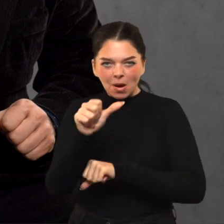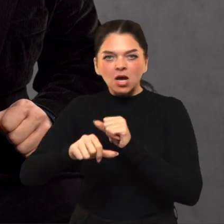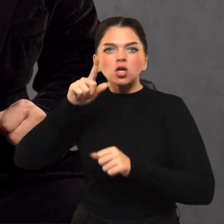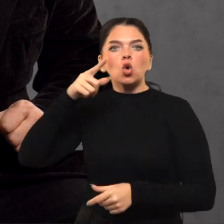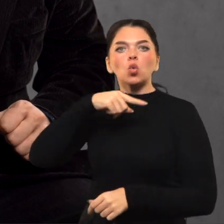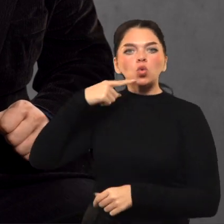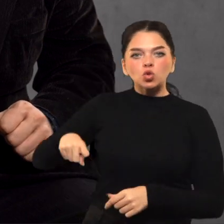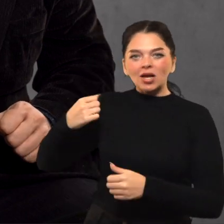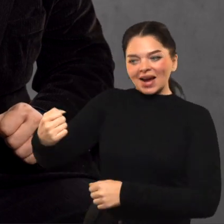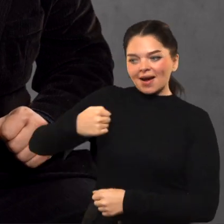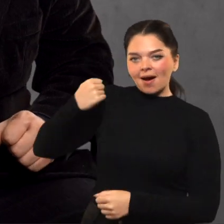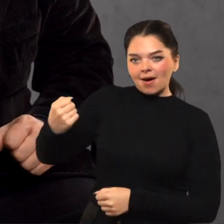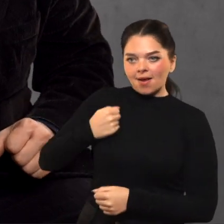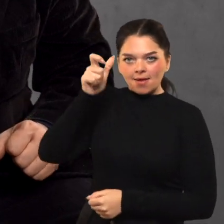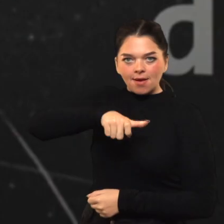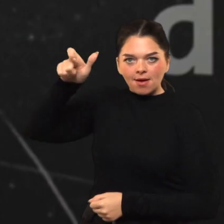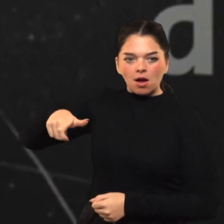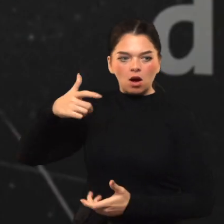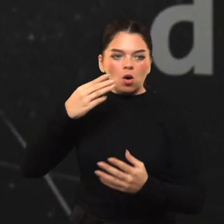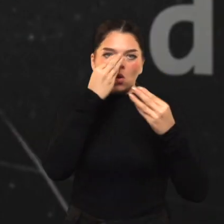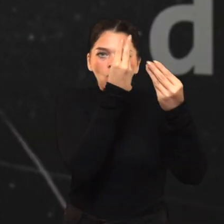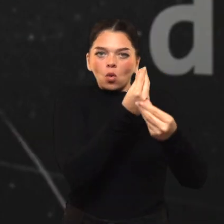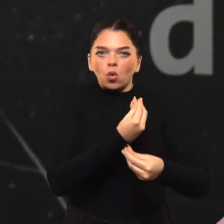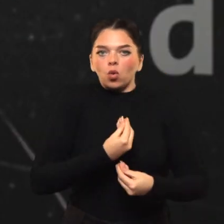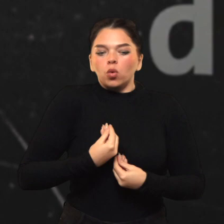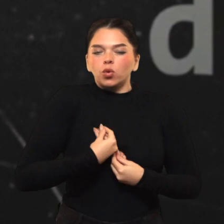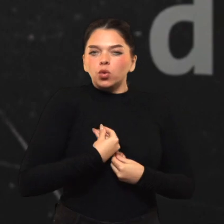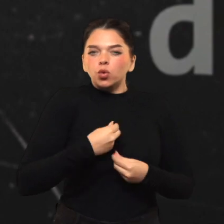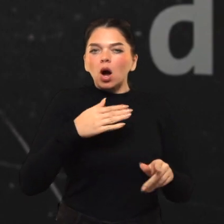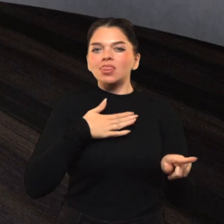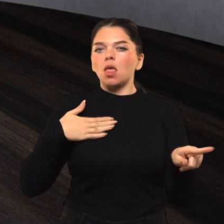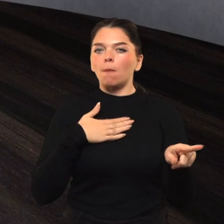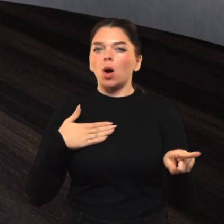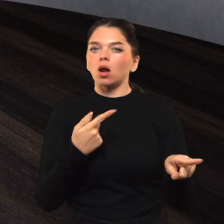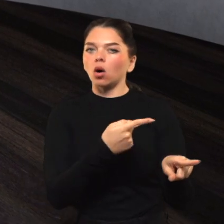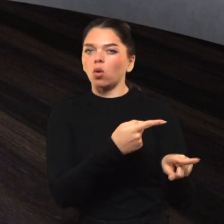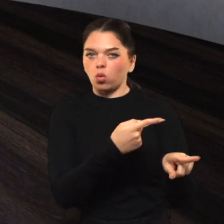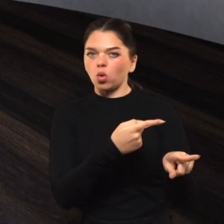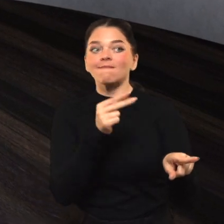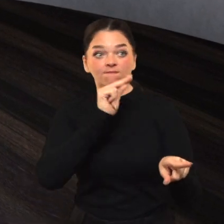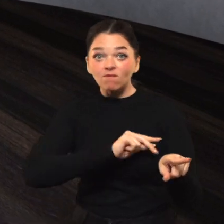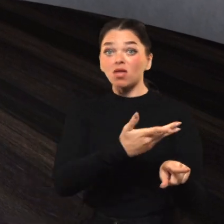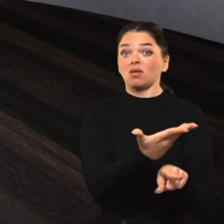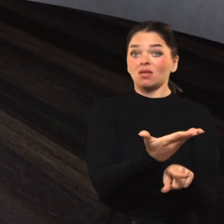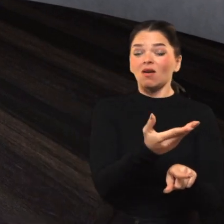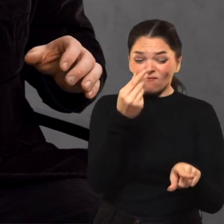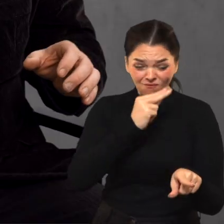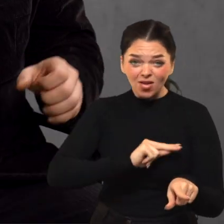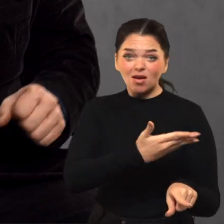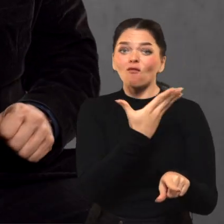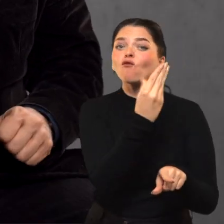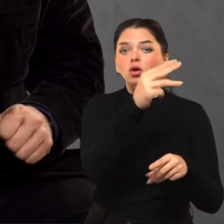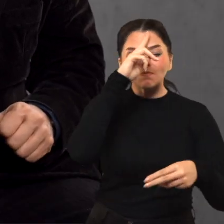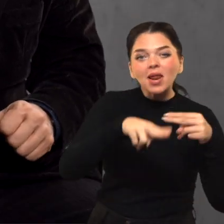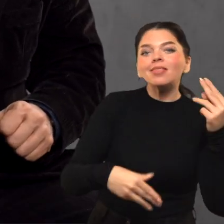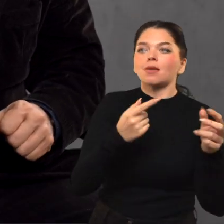kariuomenės karininkai žavėjosi buvo napartų. Veikia mitas, veikia jo virtuosiški sprendimai ir